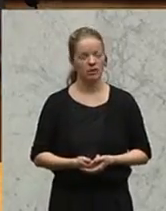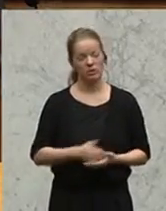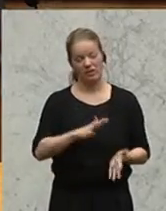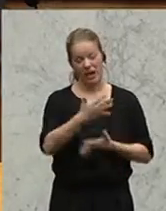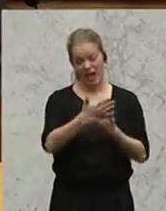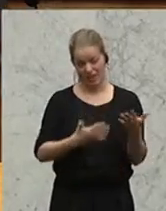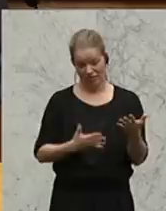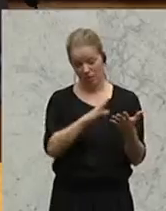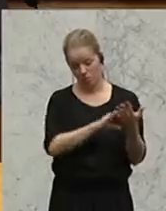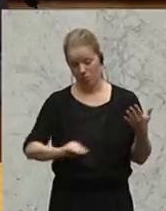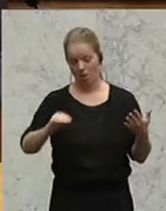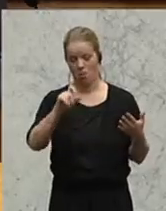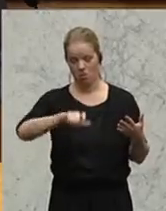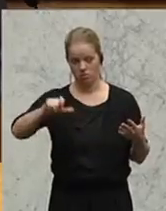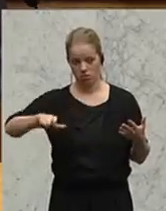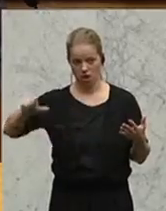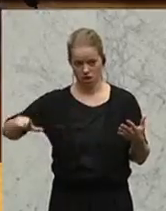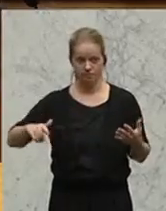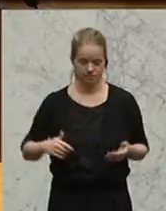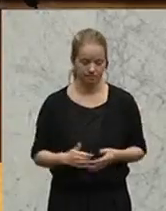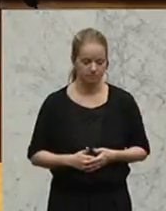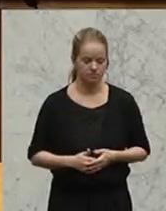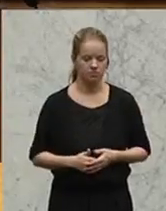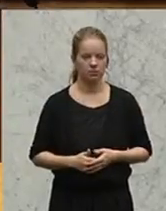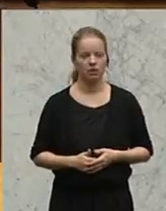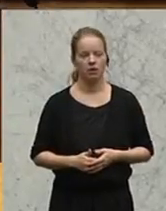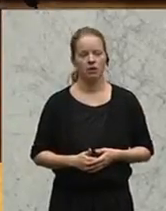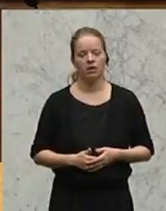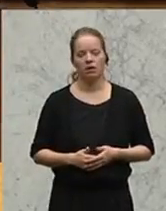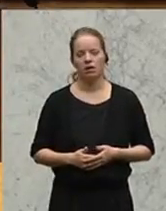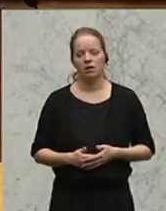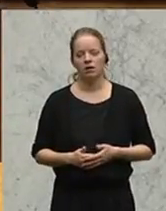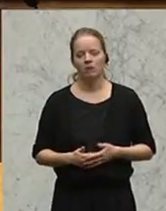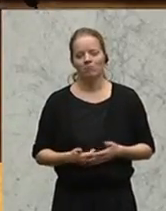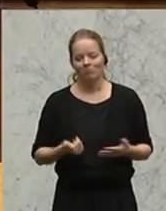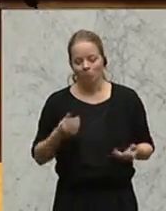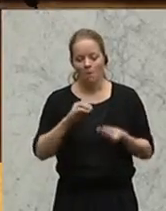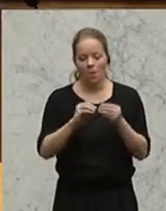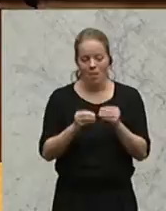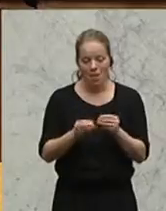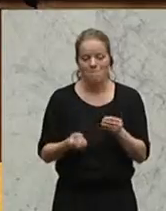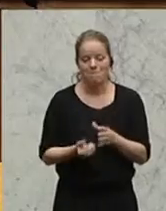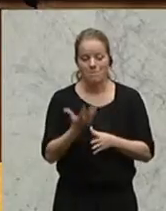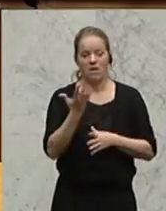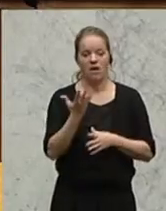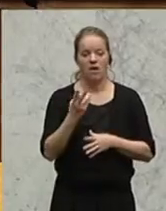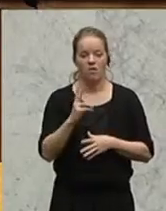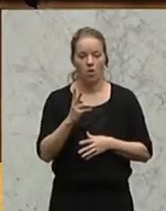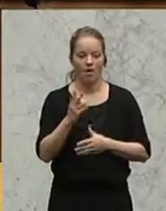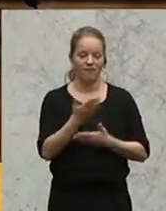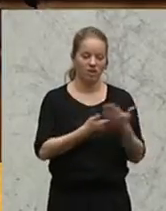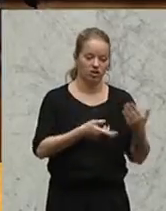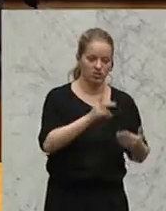als die Hälfte in Personalkosten. Jetzt wissen wir, dass eines der Probleme, die entstanden sind, dadurch resultiert, dass die Wirtschaftskammer und die